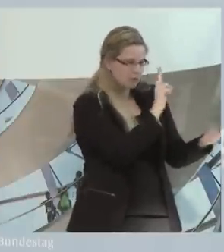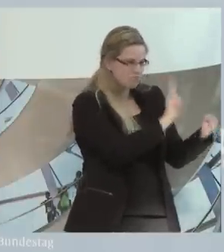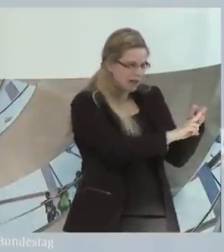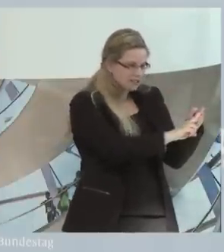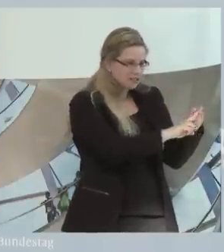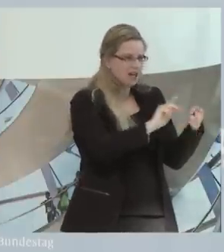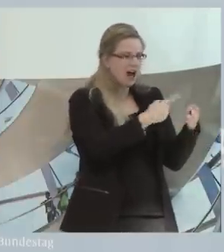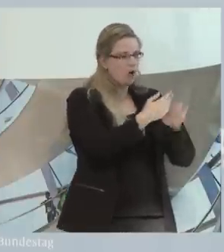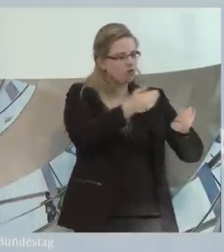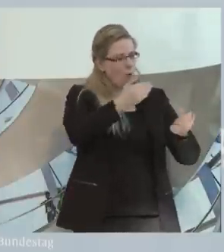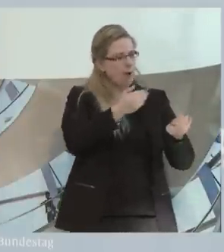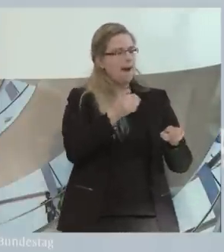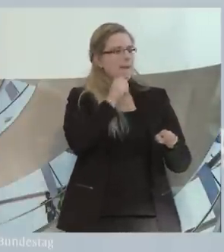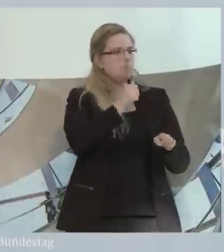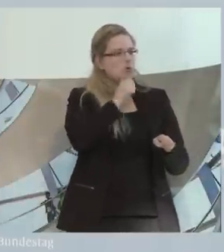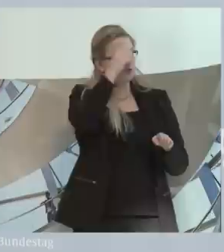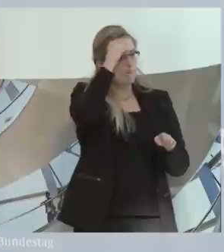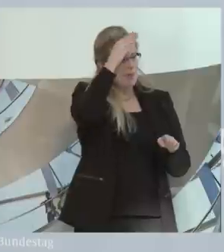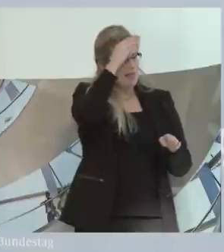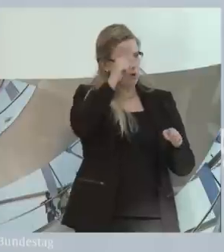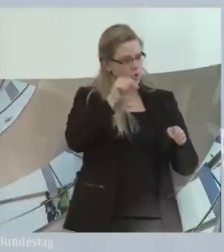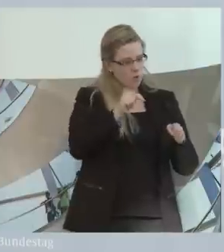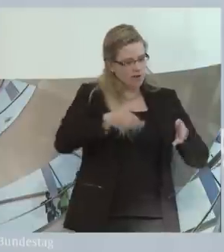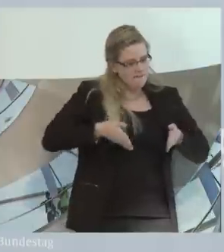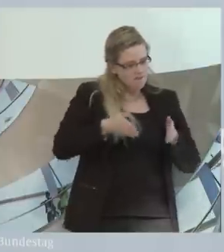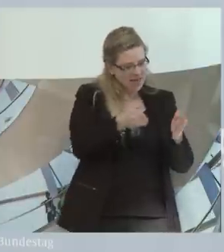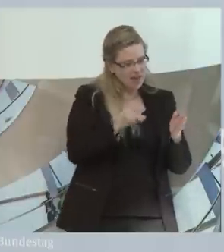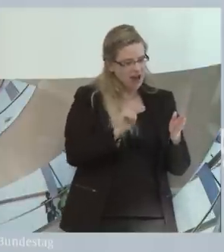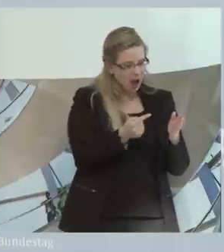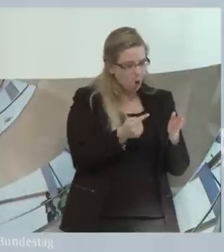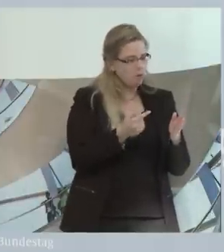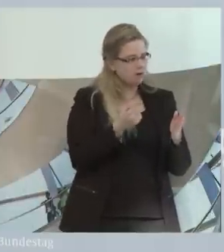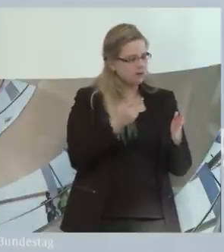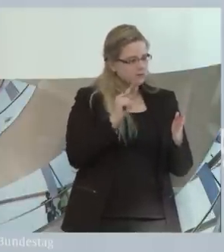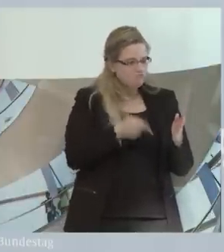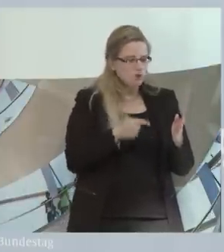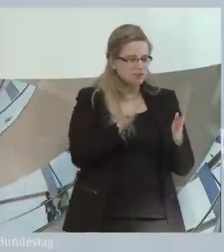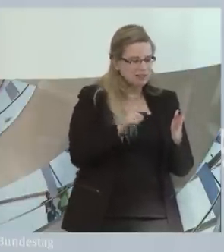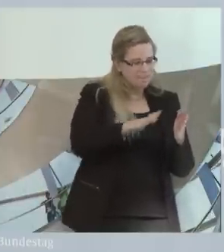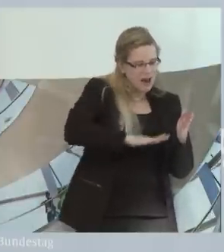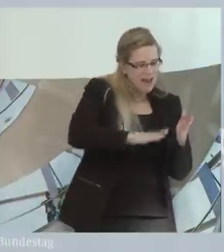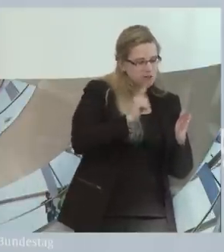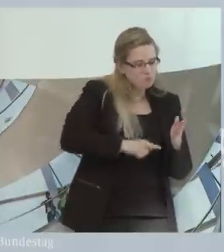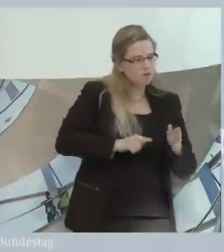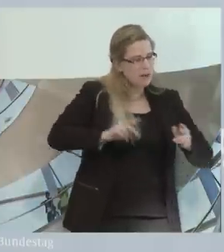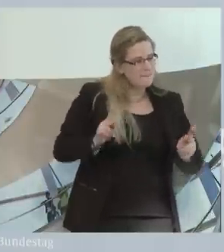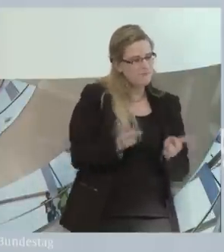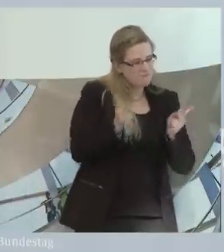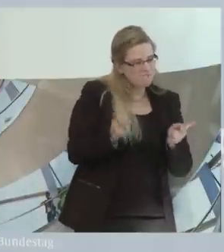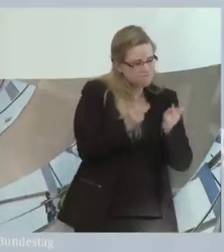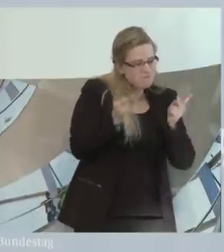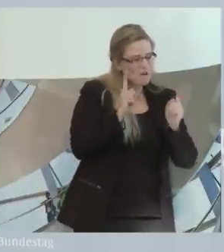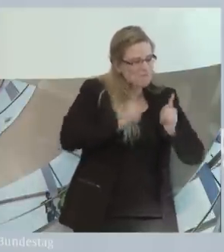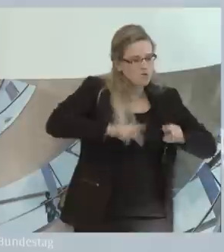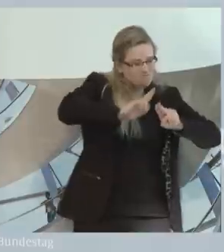Berufsbildungsbereich, die beide von der Bundesagentur für Arbeit bezahlt werden, müssen verbessert werden. Lässt sich dieses